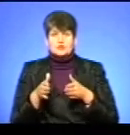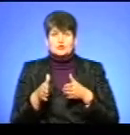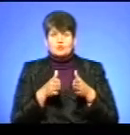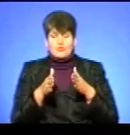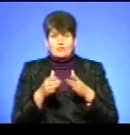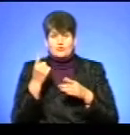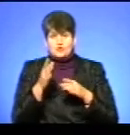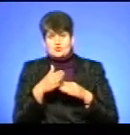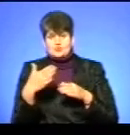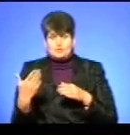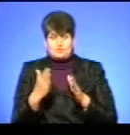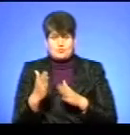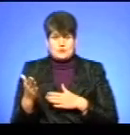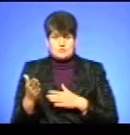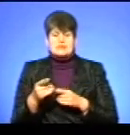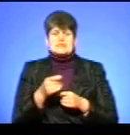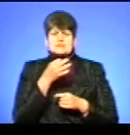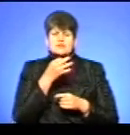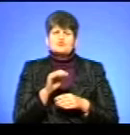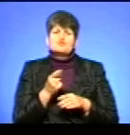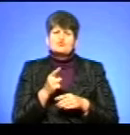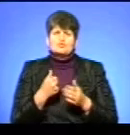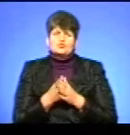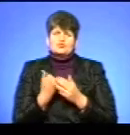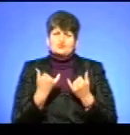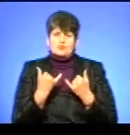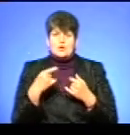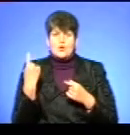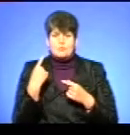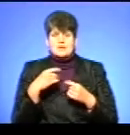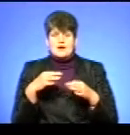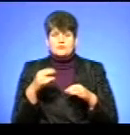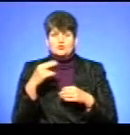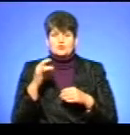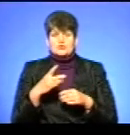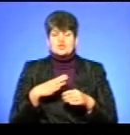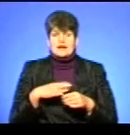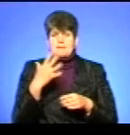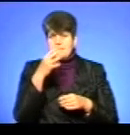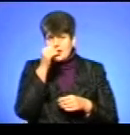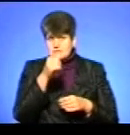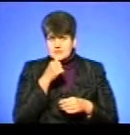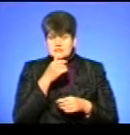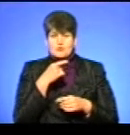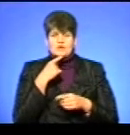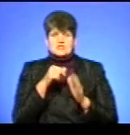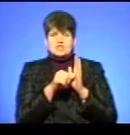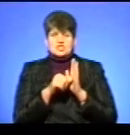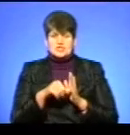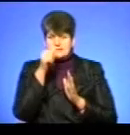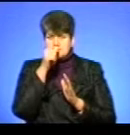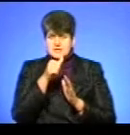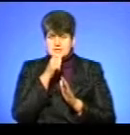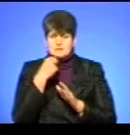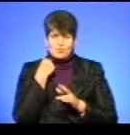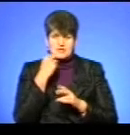цю угоду. Скажіть мені, будь ласка, чому до сих пор, наприклад, Облавтодор жде там 5 місяців, одні кажуть, що за 6 місяців їм заборгована